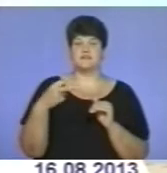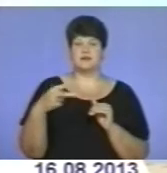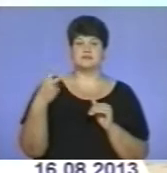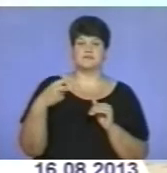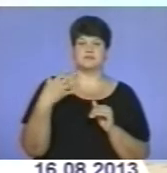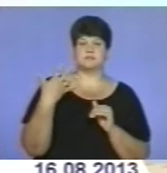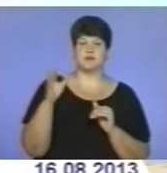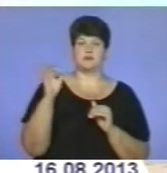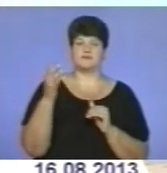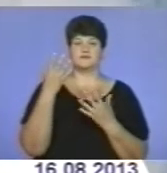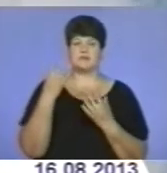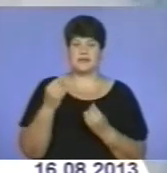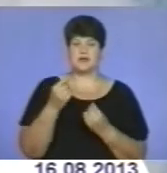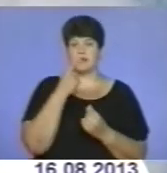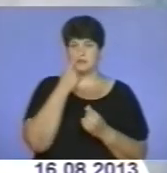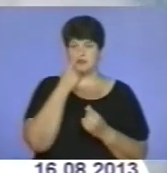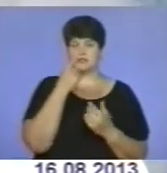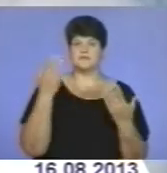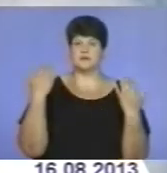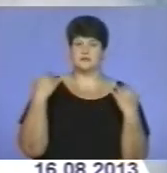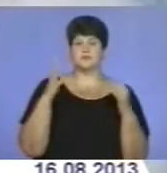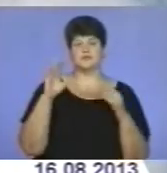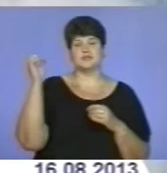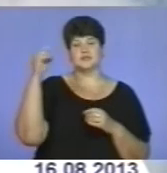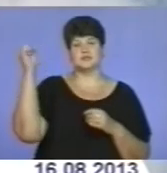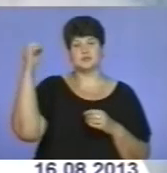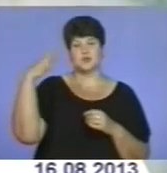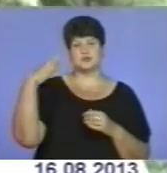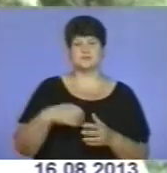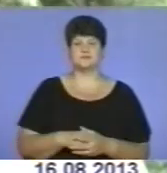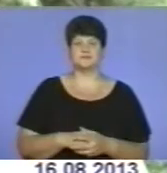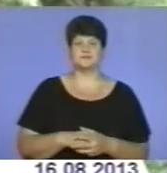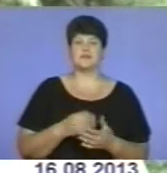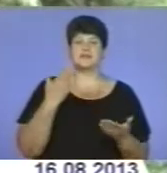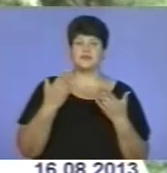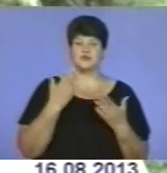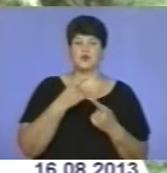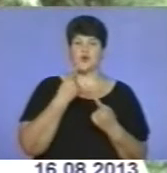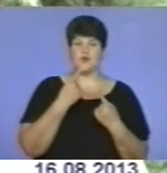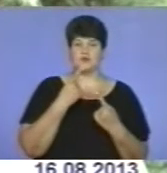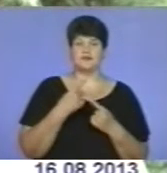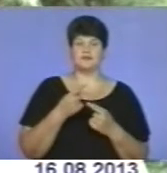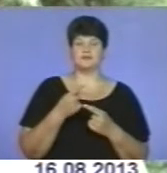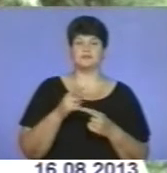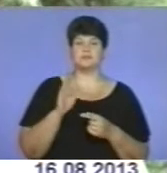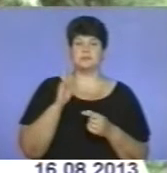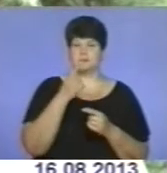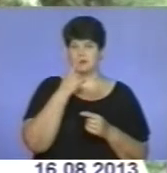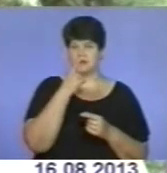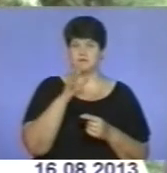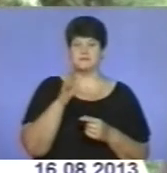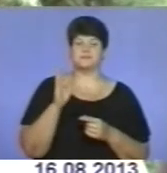градусів у день. Однак найближчі вихідні будуть сонячними. Якщо говорити про найближчу перспективу, то